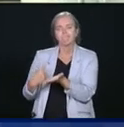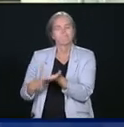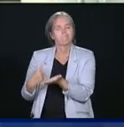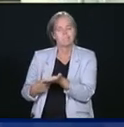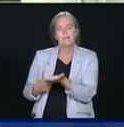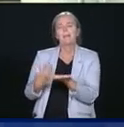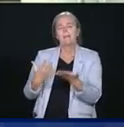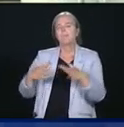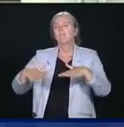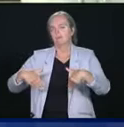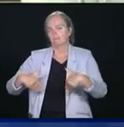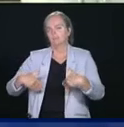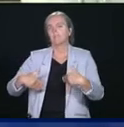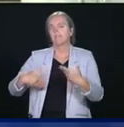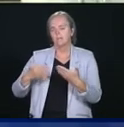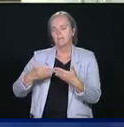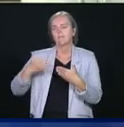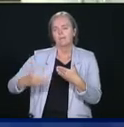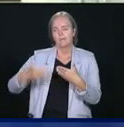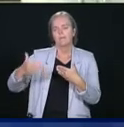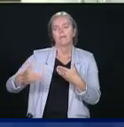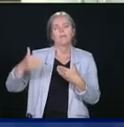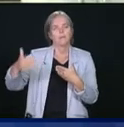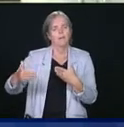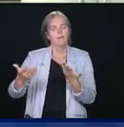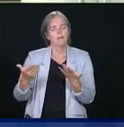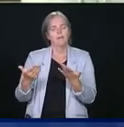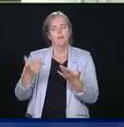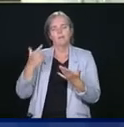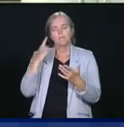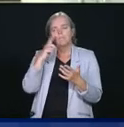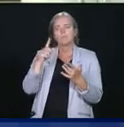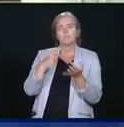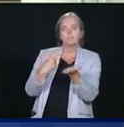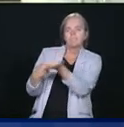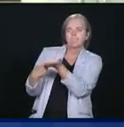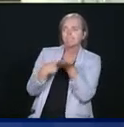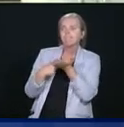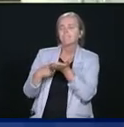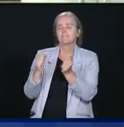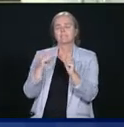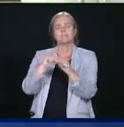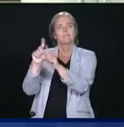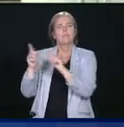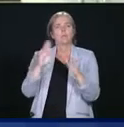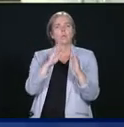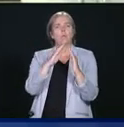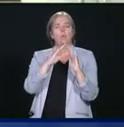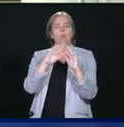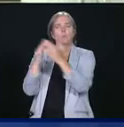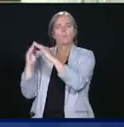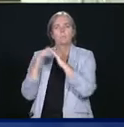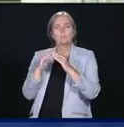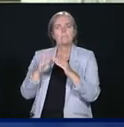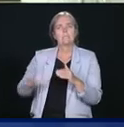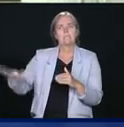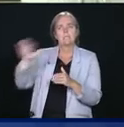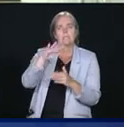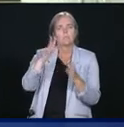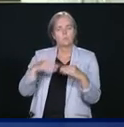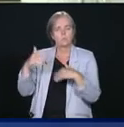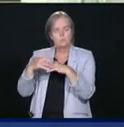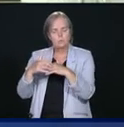les leaders de ces communautés à travers le pays en ce moment, et il y a des défis entourant la COVID-19.